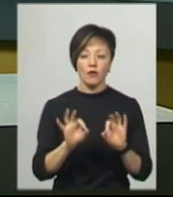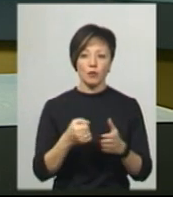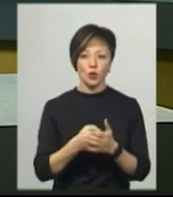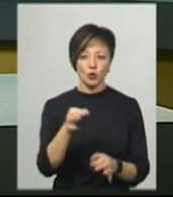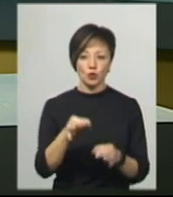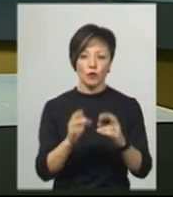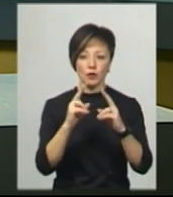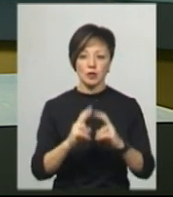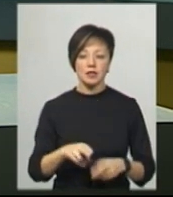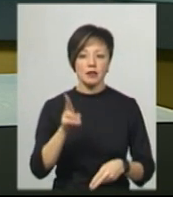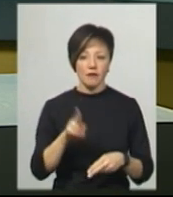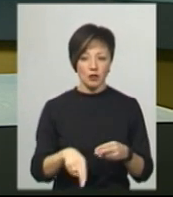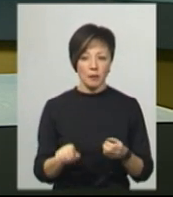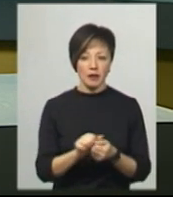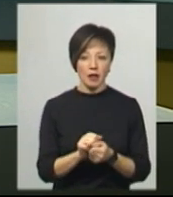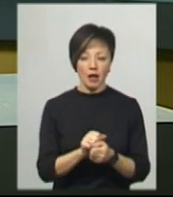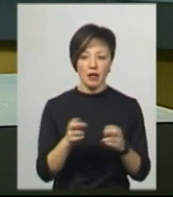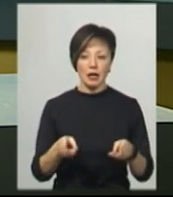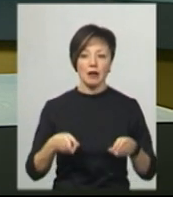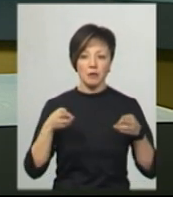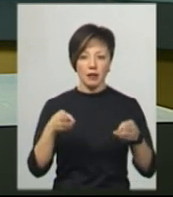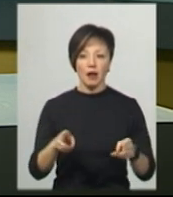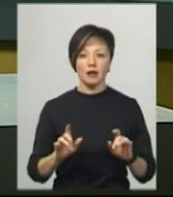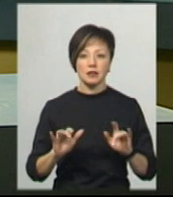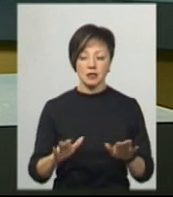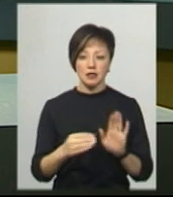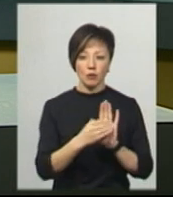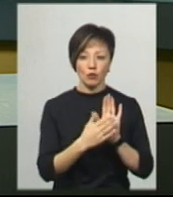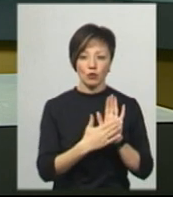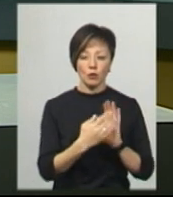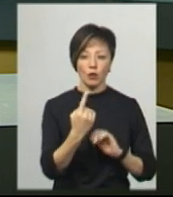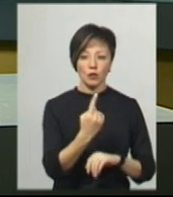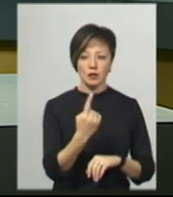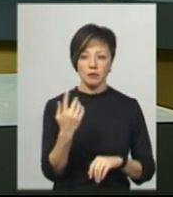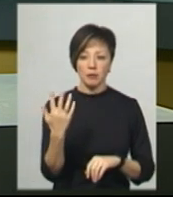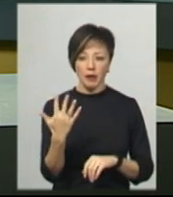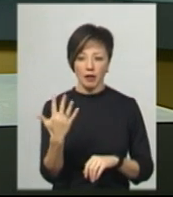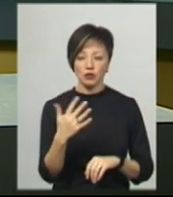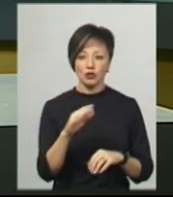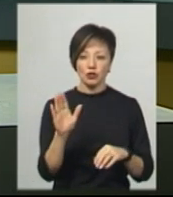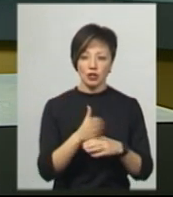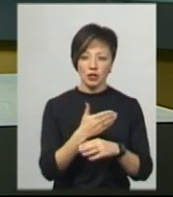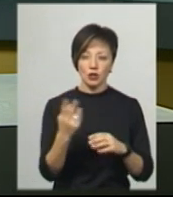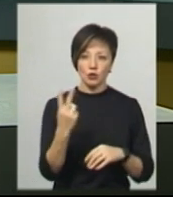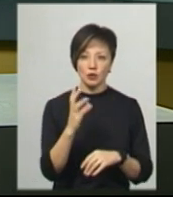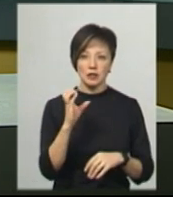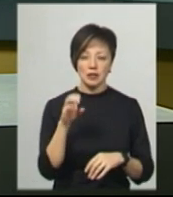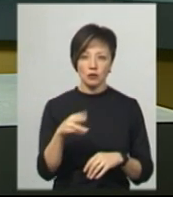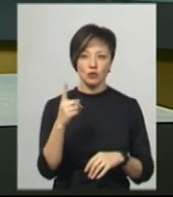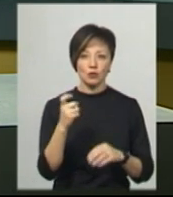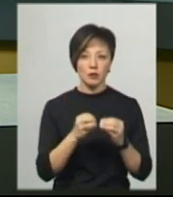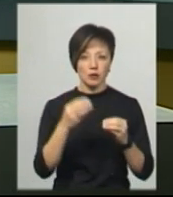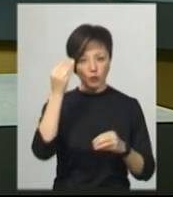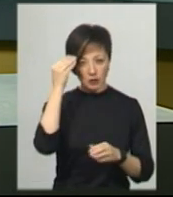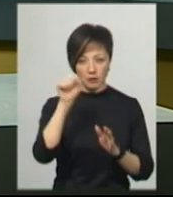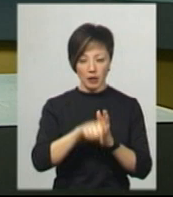розслідування завершено матеріали кримінального провадження за пунктами 1, 5 частини 2 статті 115 «Умисне вбивство